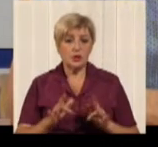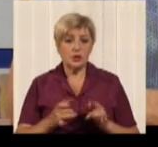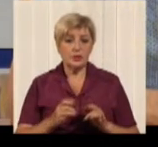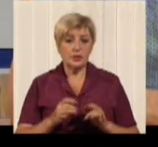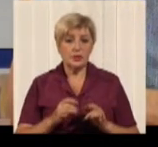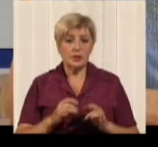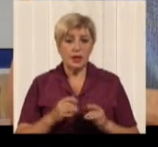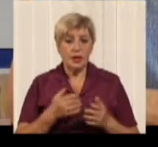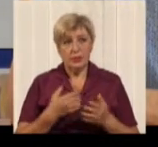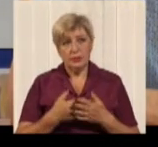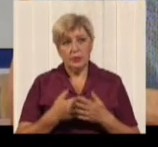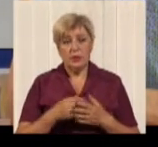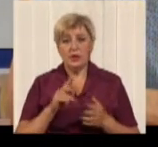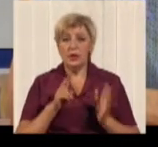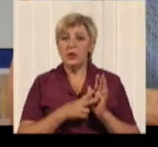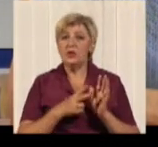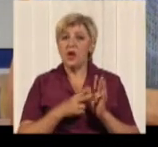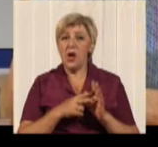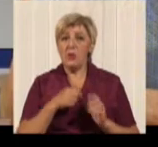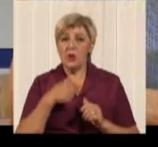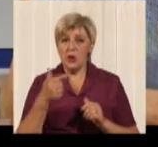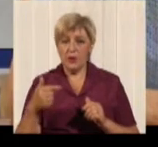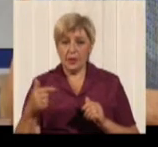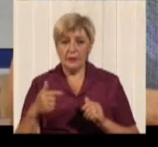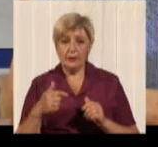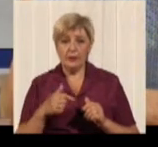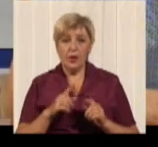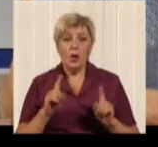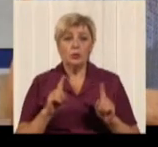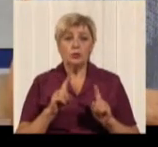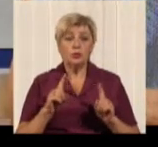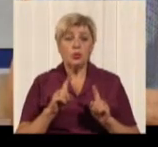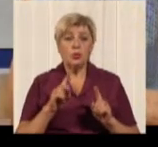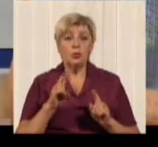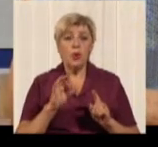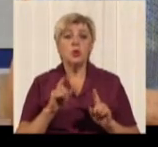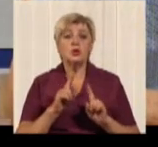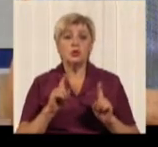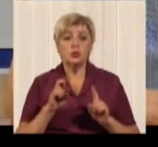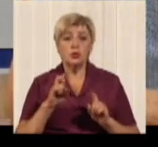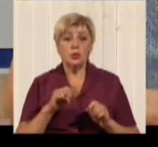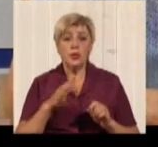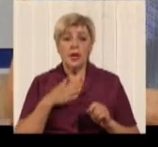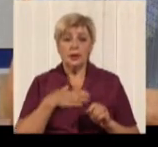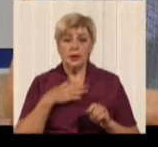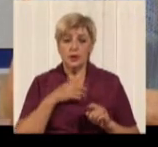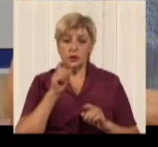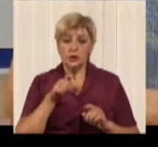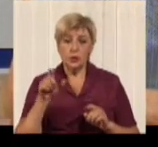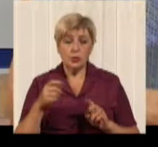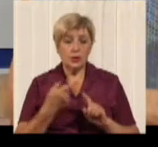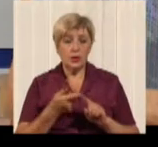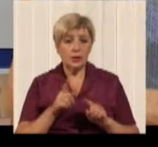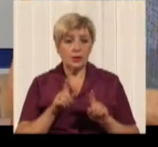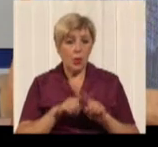близько 7 гривень. Але для того, щоб такої нагрузки на наших жителів не було, тому було прийнято